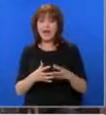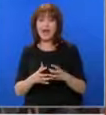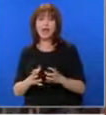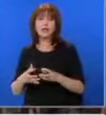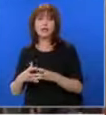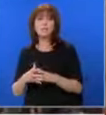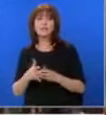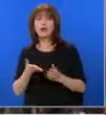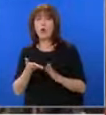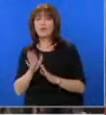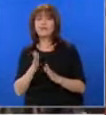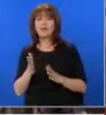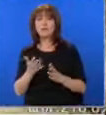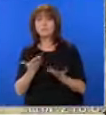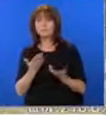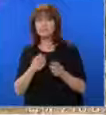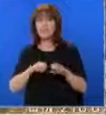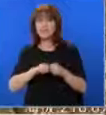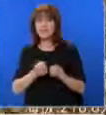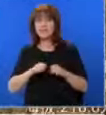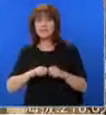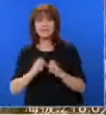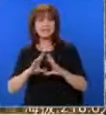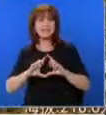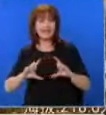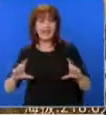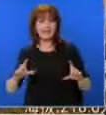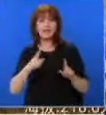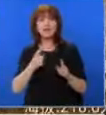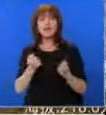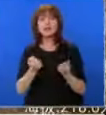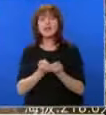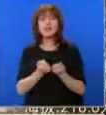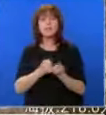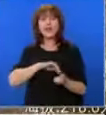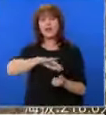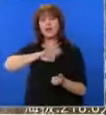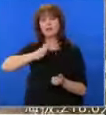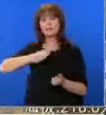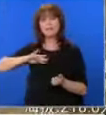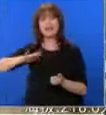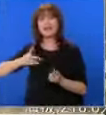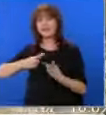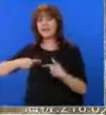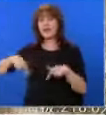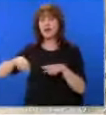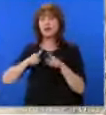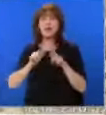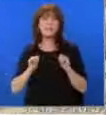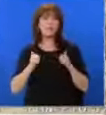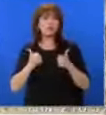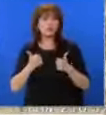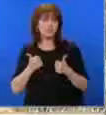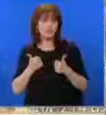се насочват към най-пострадалите сгради. Хуалиен се намира в Планински район с много живописни магистрали. Една от туристическите